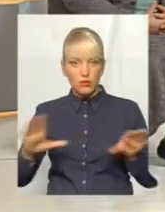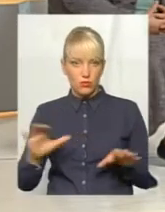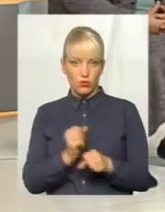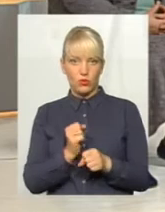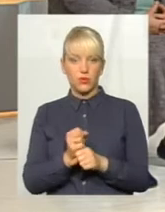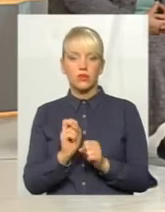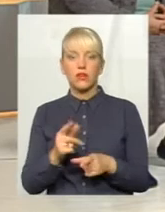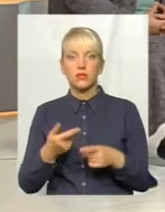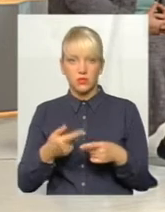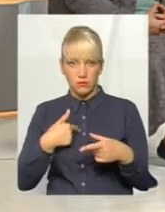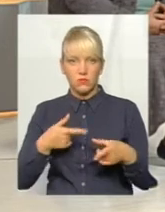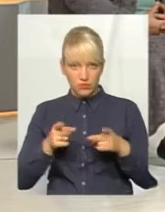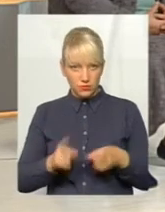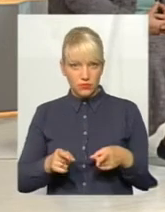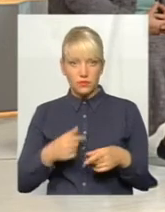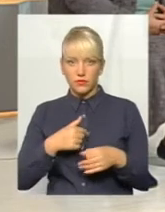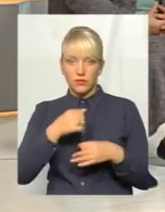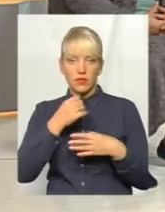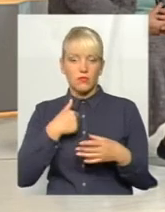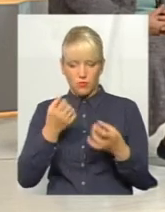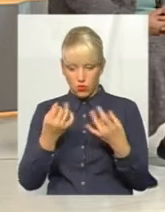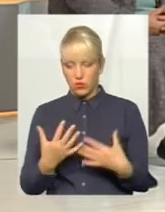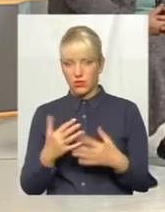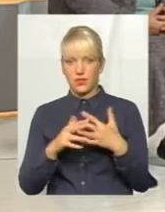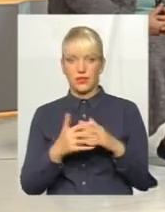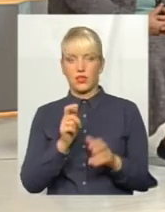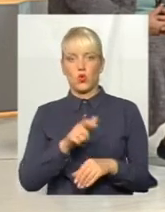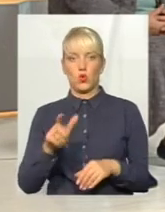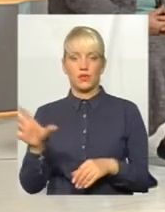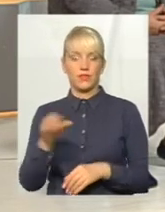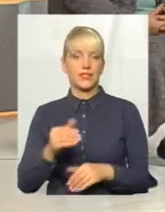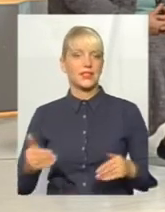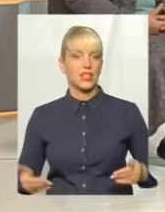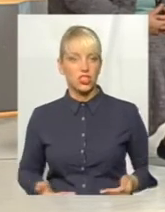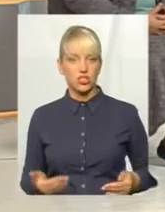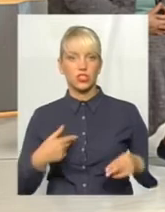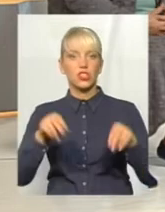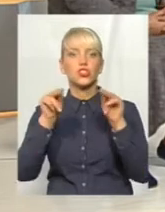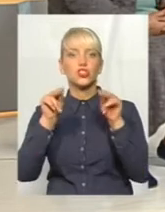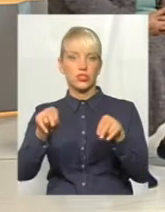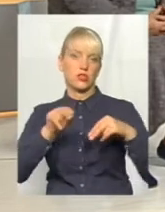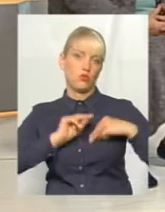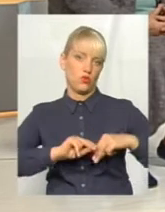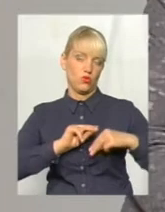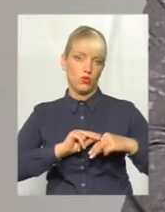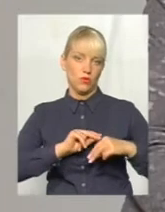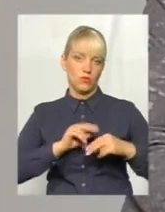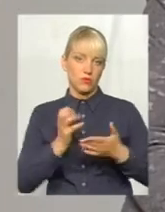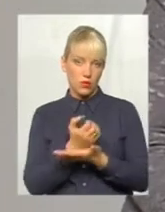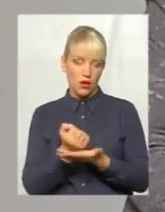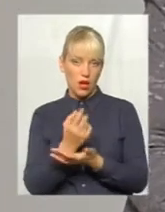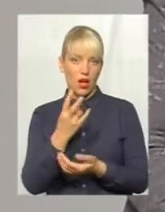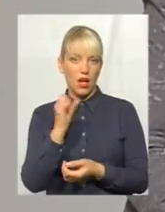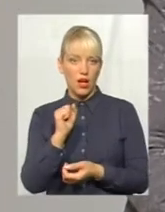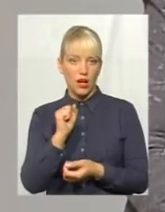змиритися з цим. Ми жили прості сільські люди, все життя чесним трудом і чесно. І нині